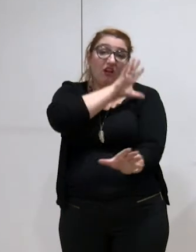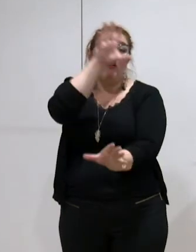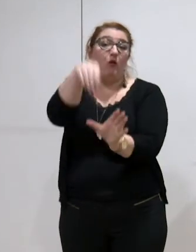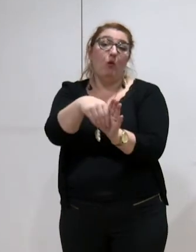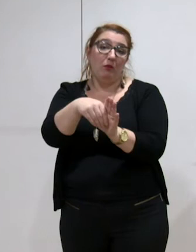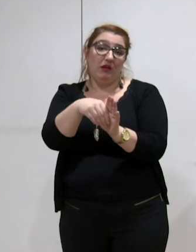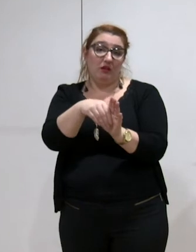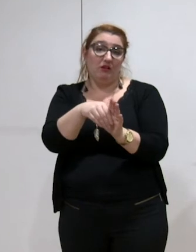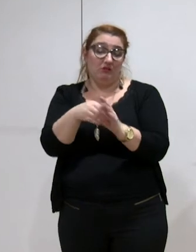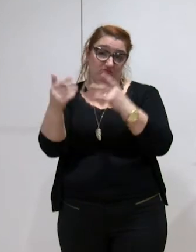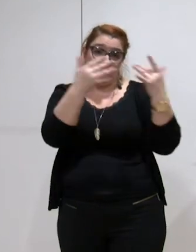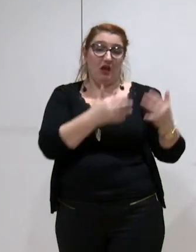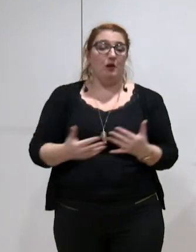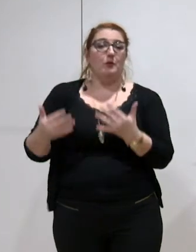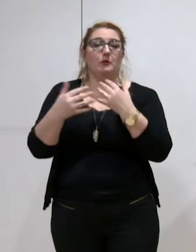le schéma général.